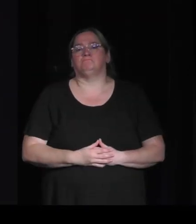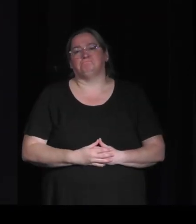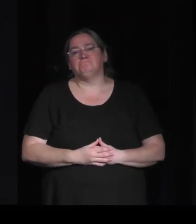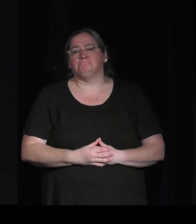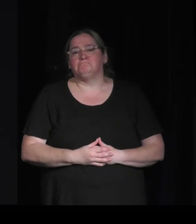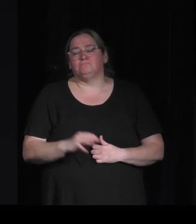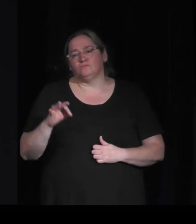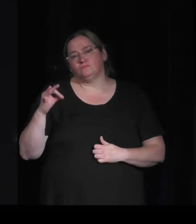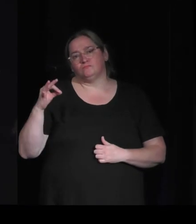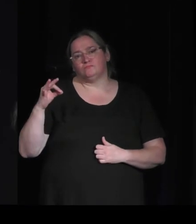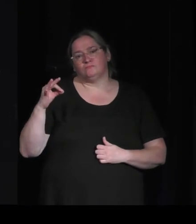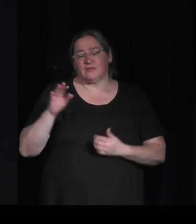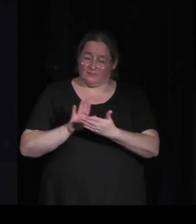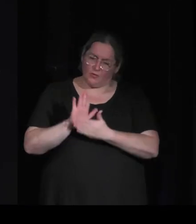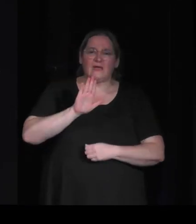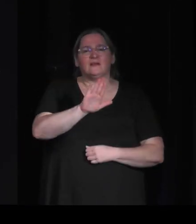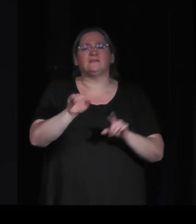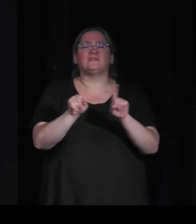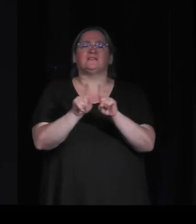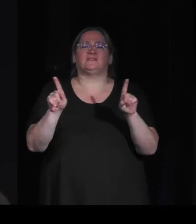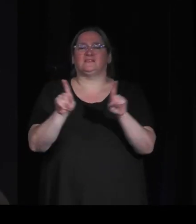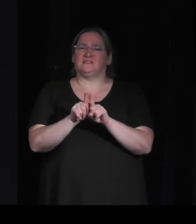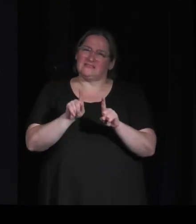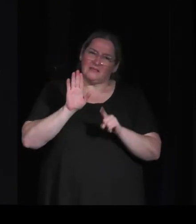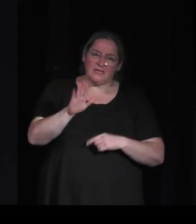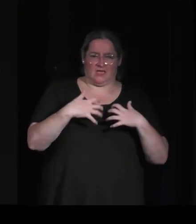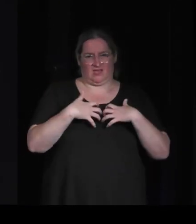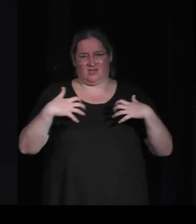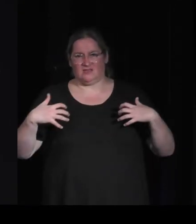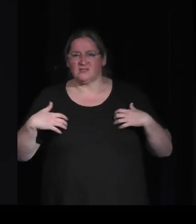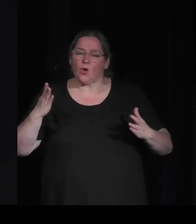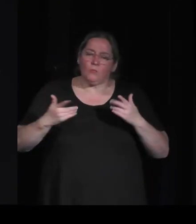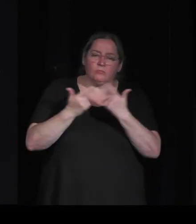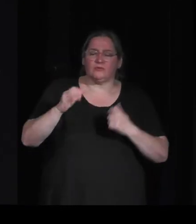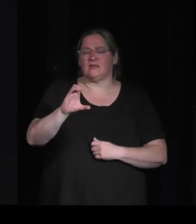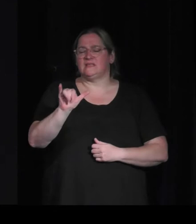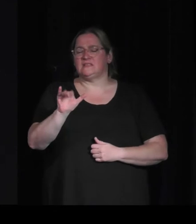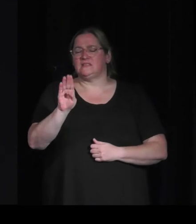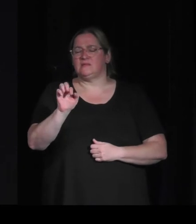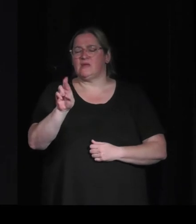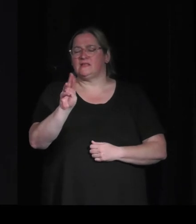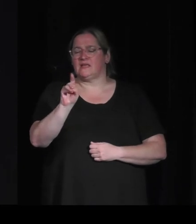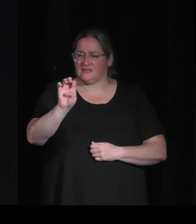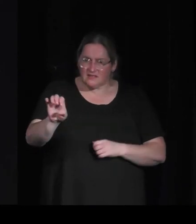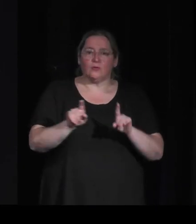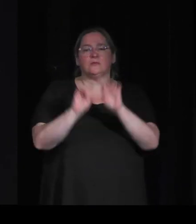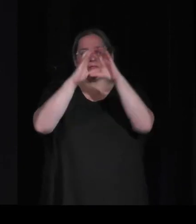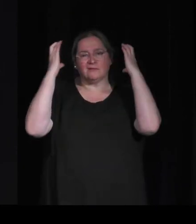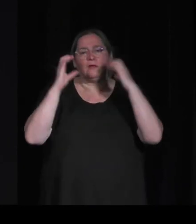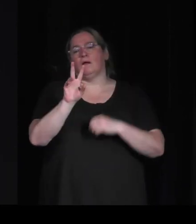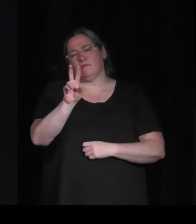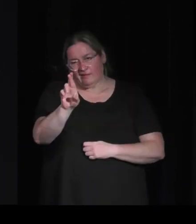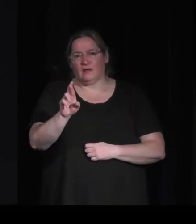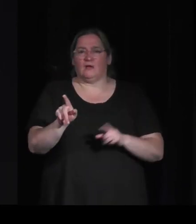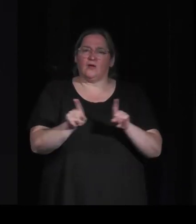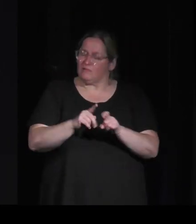quand même c'est quand même la promesse de la cybernétique aussi c'est c'est une vieille promesse même de la VR en fait en disant ça